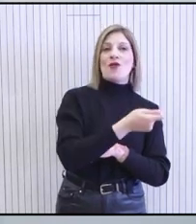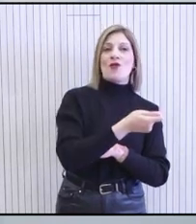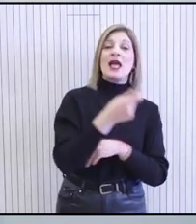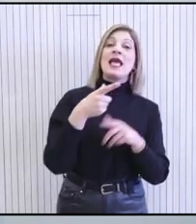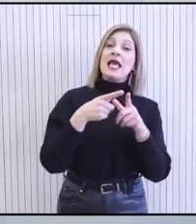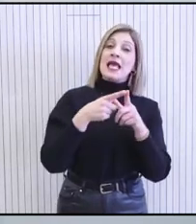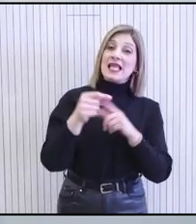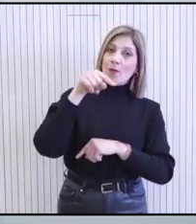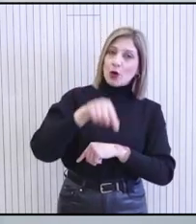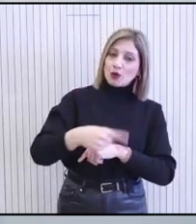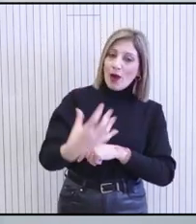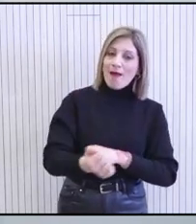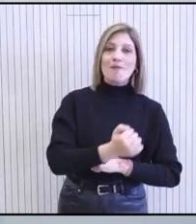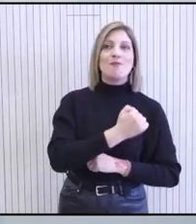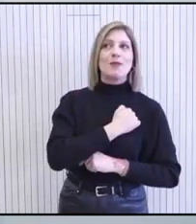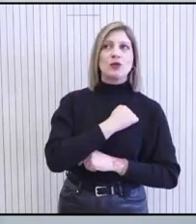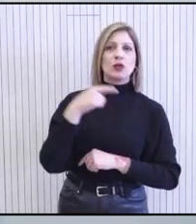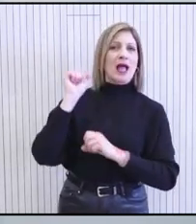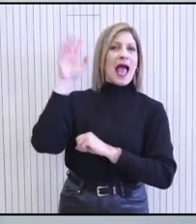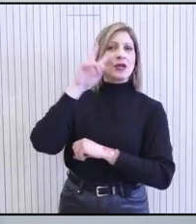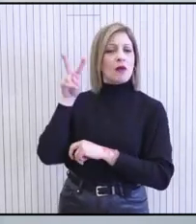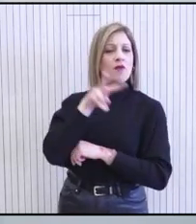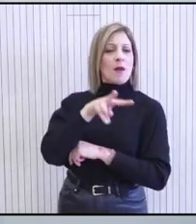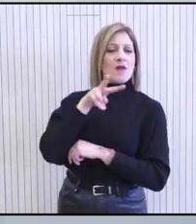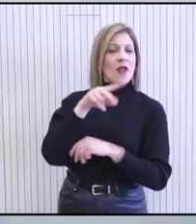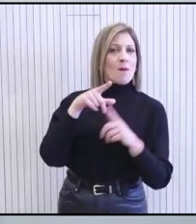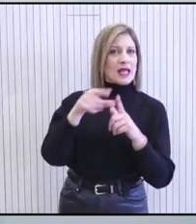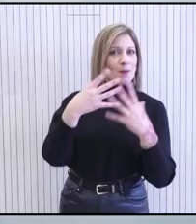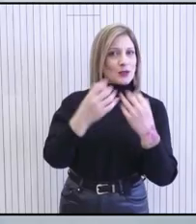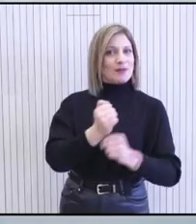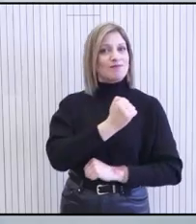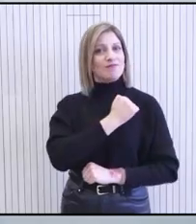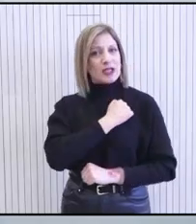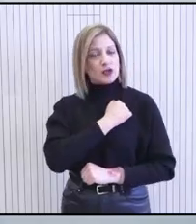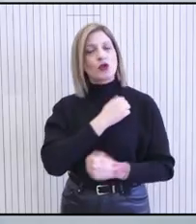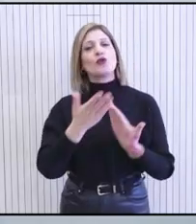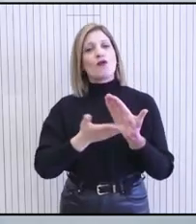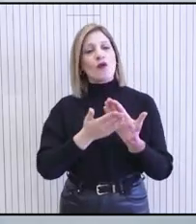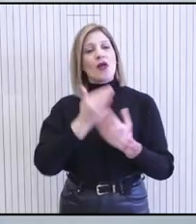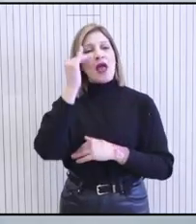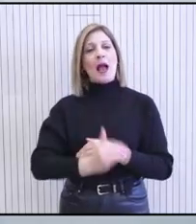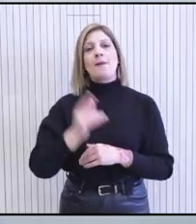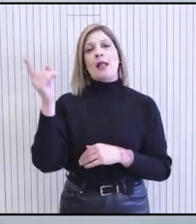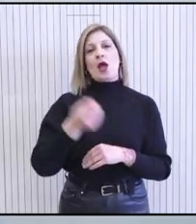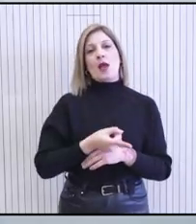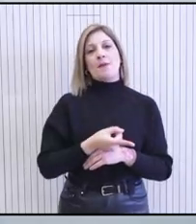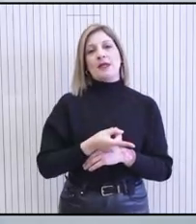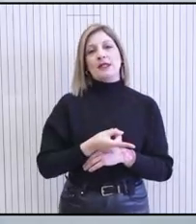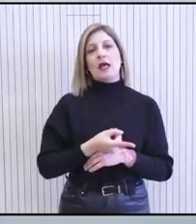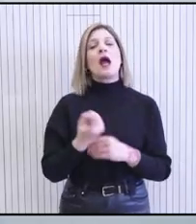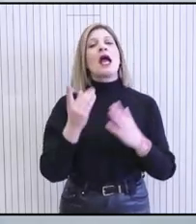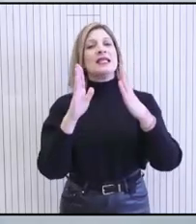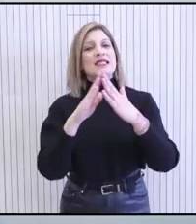θεωρείται πιο αξιόπιστη για τους επενδυτές. Αυτό μπορεί να οδηγήσει σε χαμηλότερα επιτόκια δανείων για τα νοικοκυριά, είτε πρόκειται για